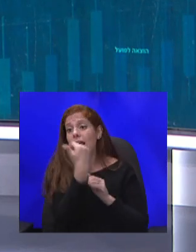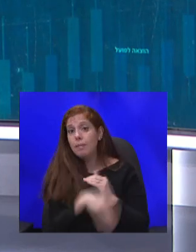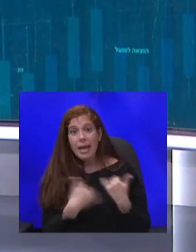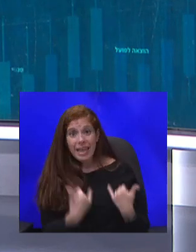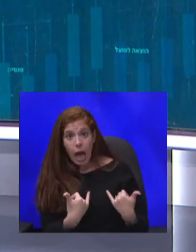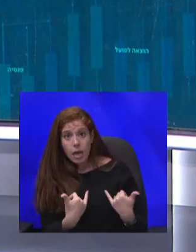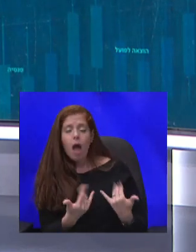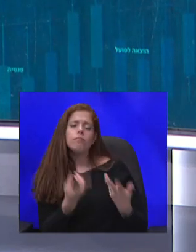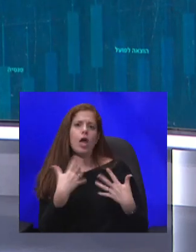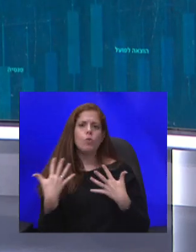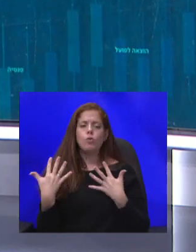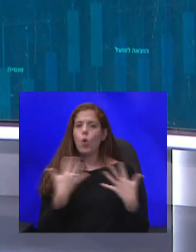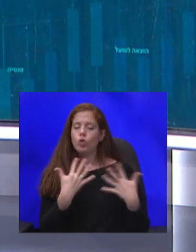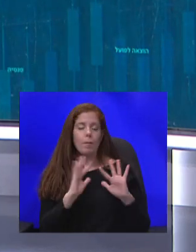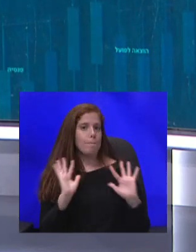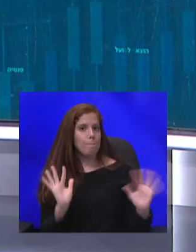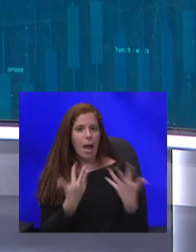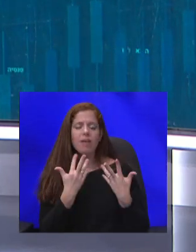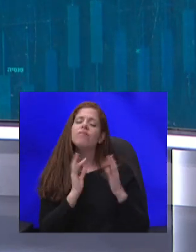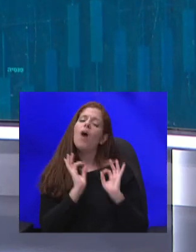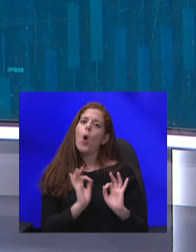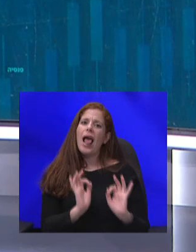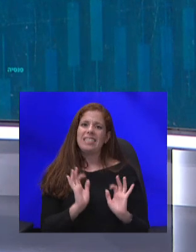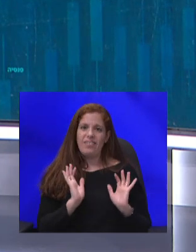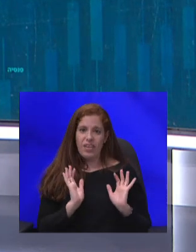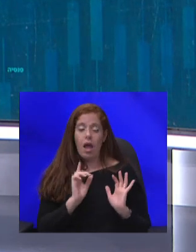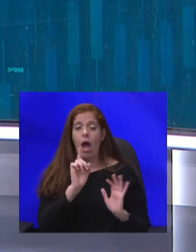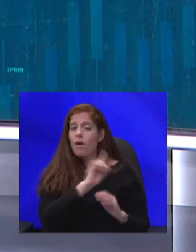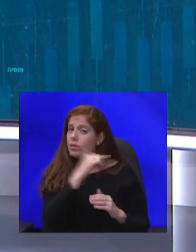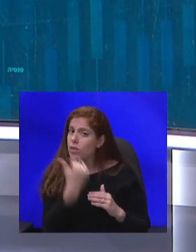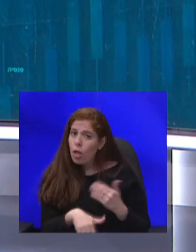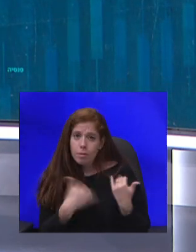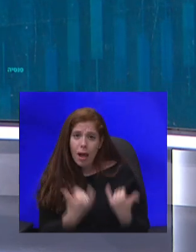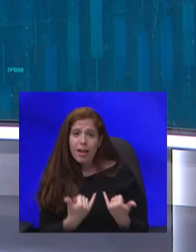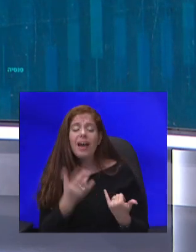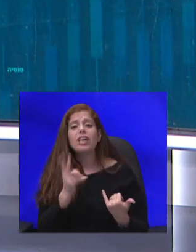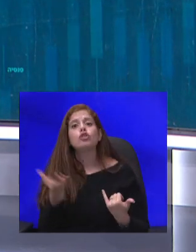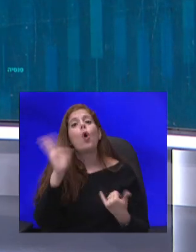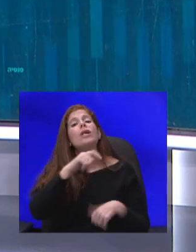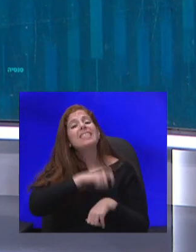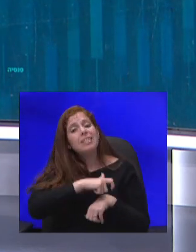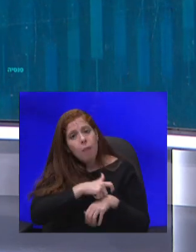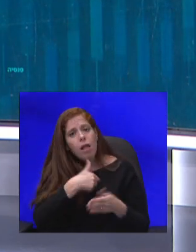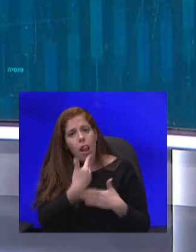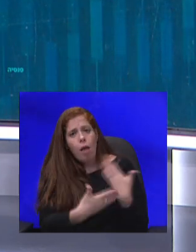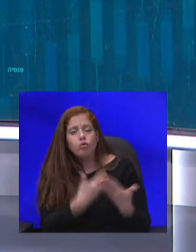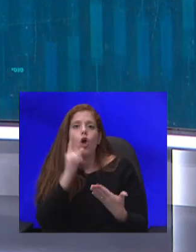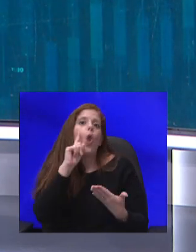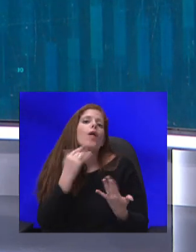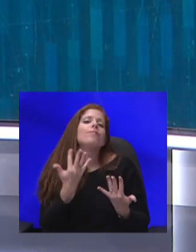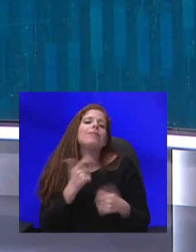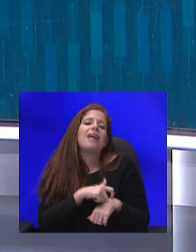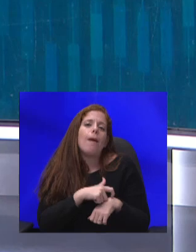במהירות, והכל היה סביר. אבל היא לא נגמרת כרגע. יש לנו עוד זמן למשוך, אנחנו לא יודעים כמה. ולכן, לפי קרן המטבע,